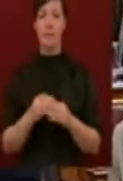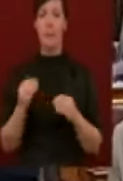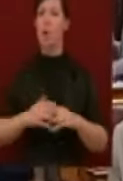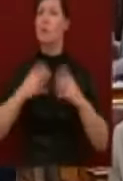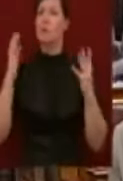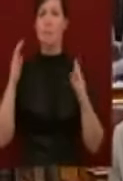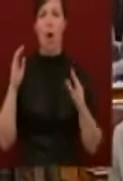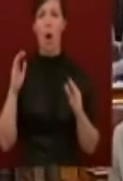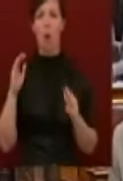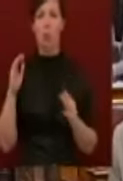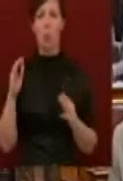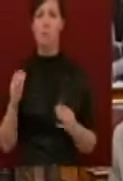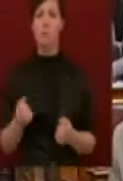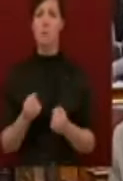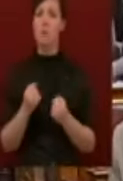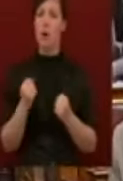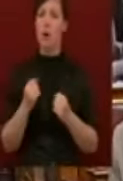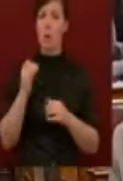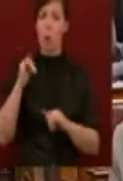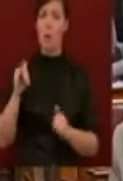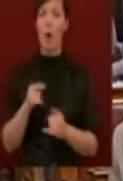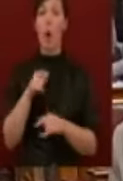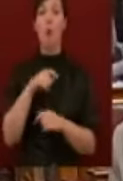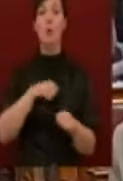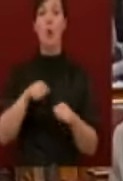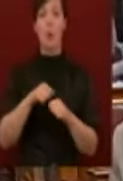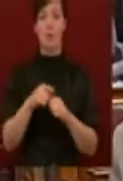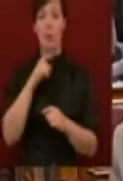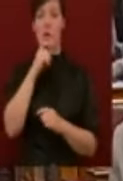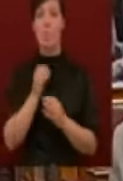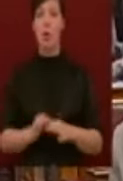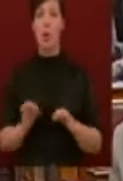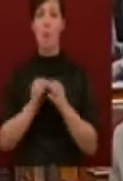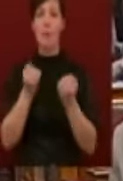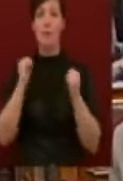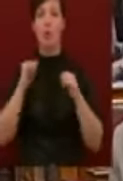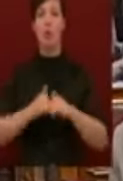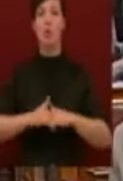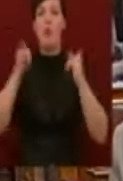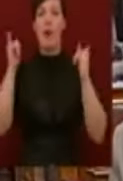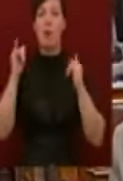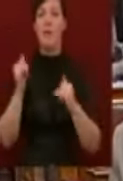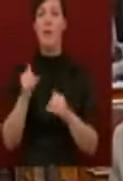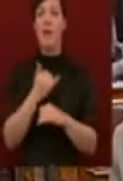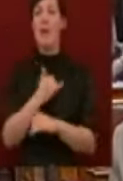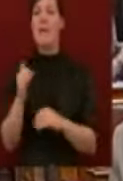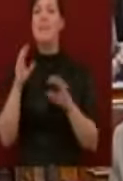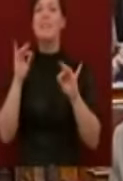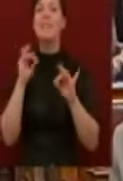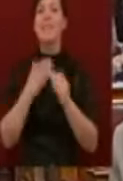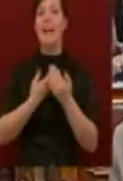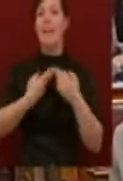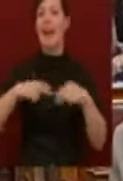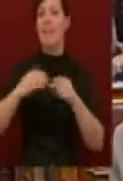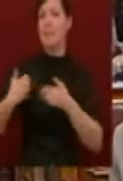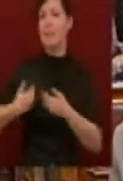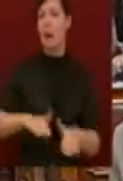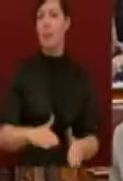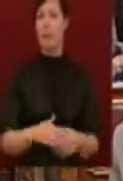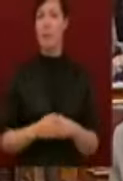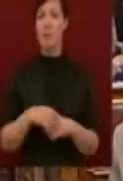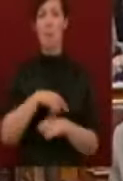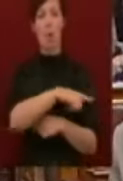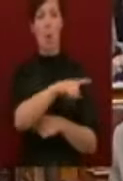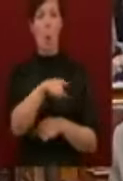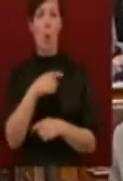nagy baj az önök kormányzása, ami Magyarország demokratikus fejlődését évtizedekkel veti vissza. Önök, tisztelt kormánypárti